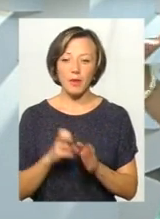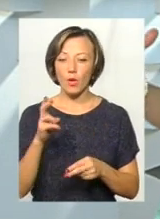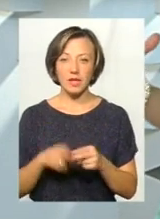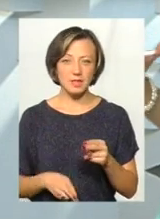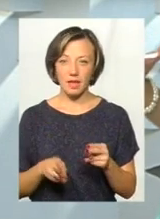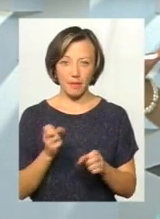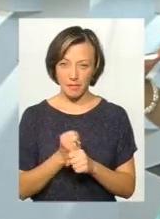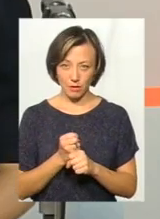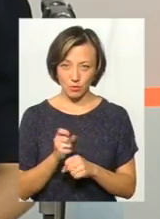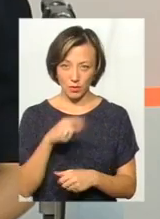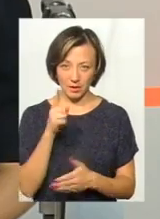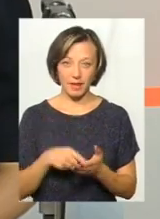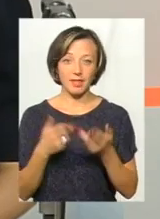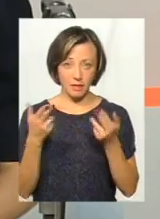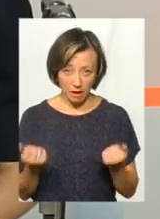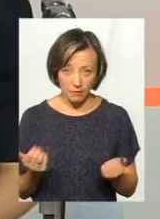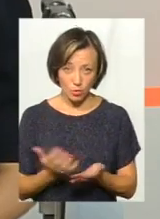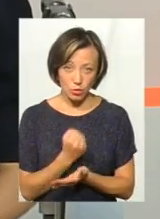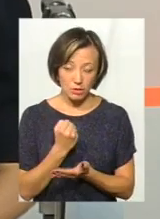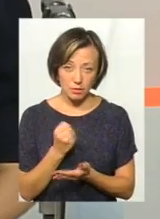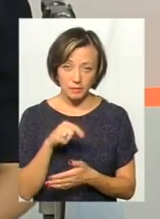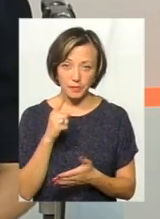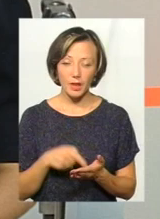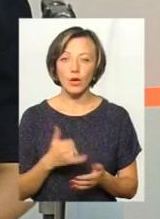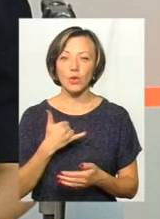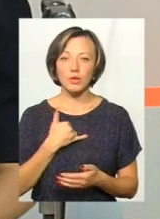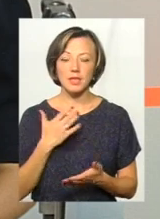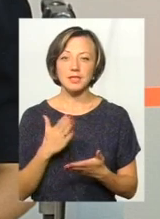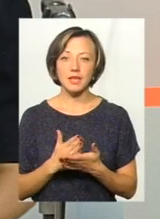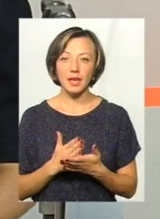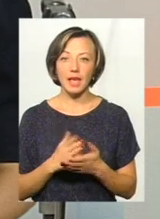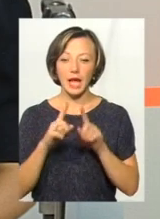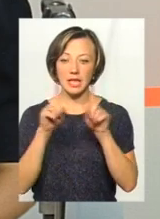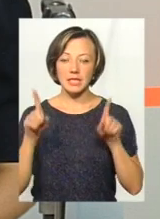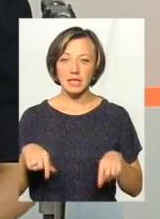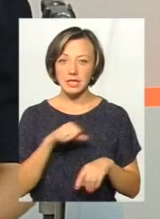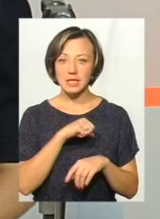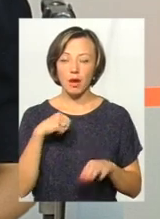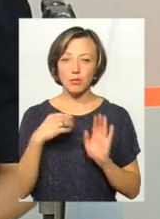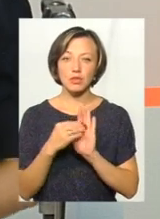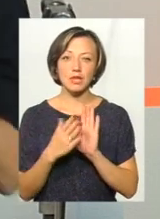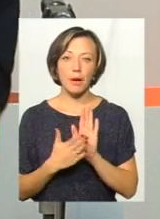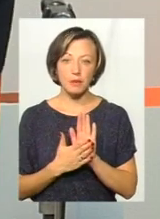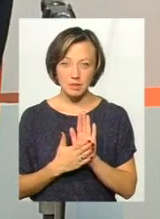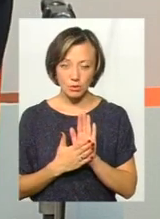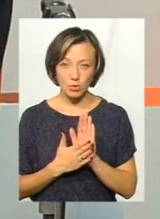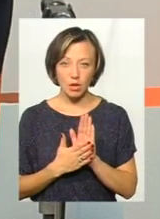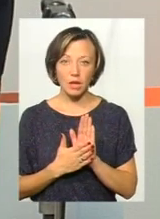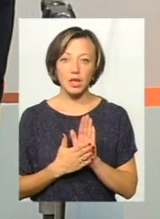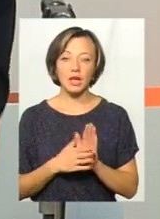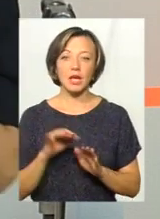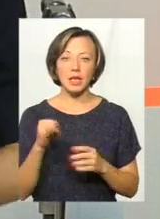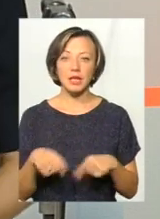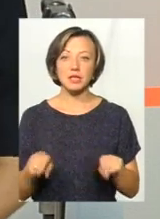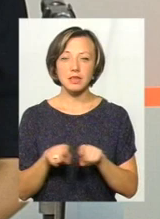кінця не працює. Так виходить? В нас також є листки самозапису, і на цих самих листках самозапису, і